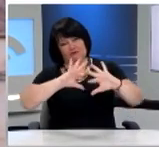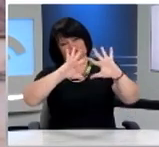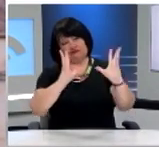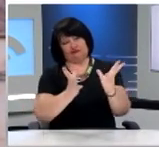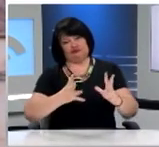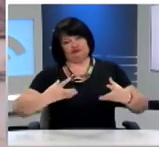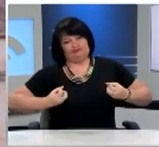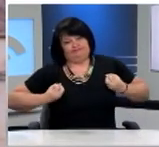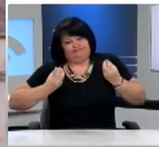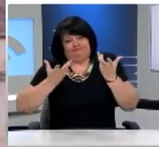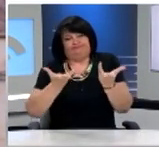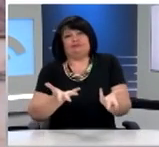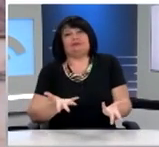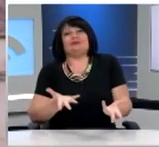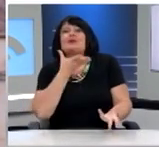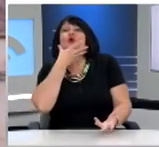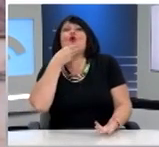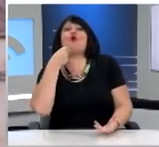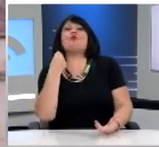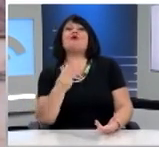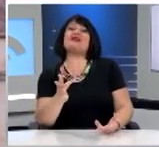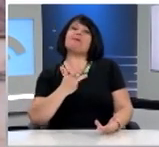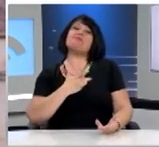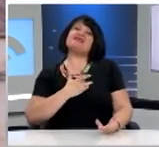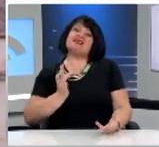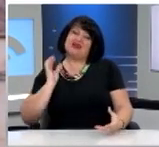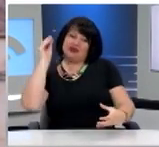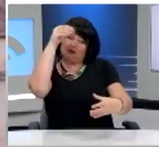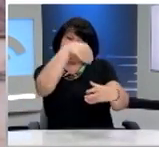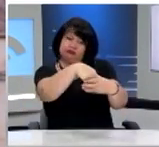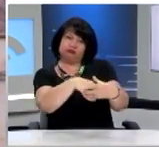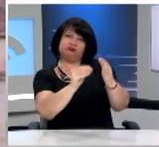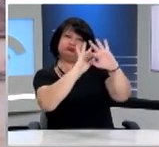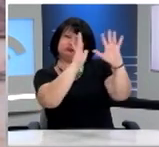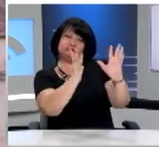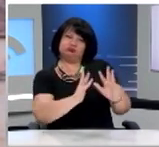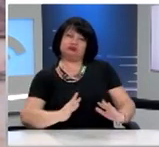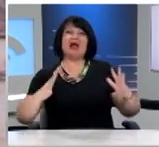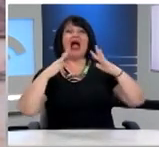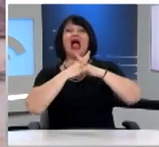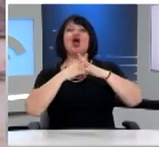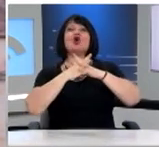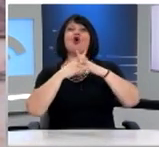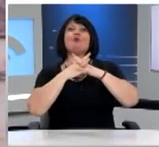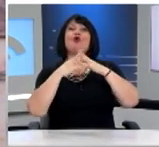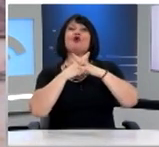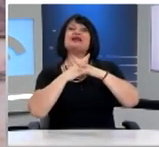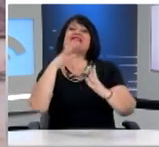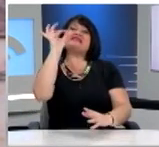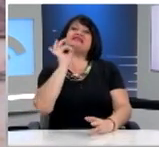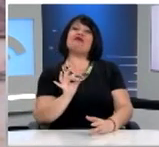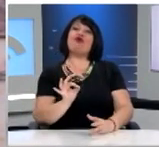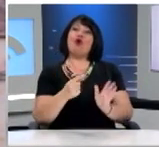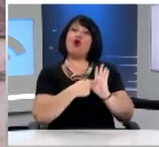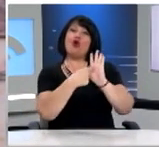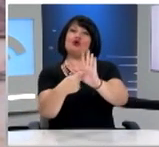απόδοση της ομορφιάς της ψυχής του Η Ακρόπολης συμβολίζει την